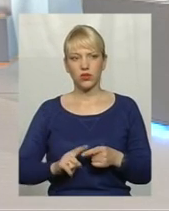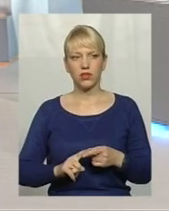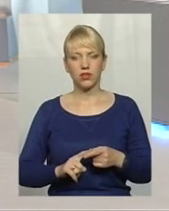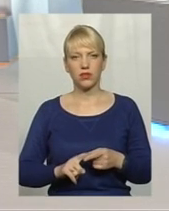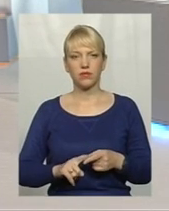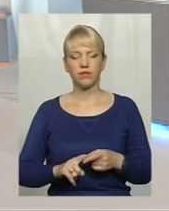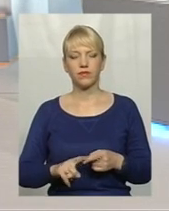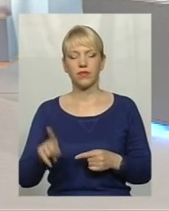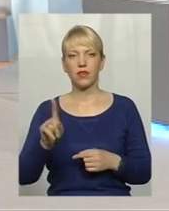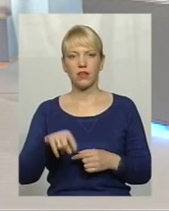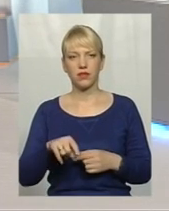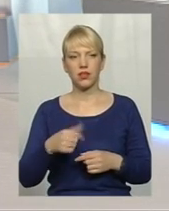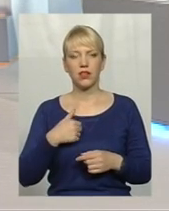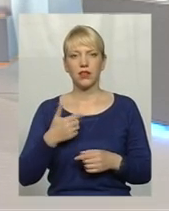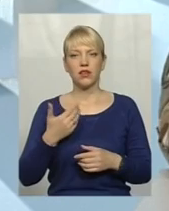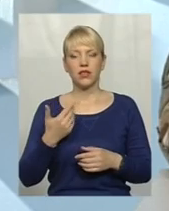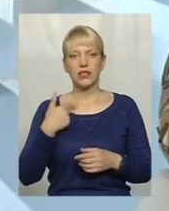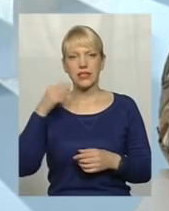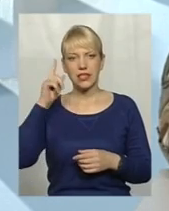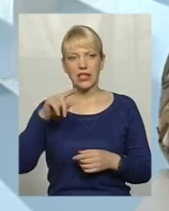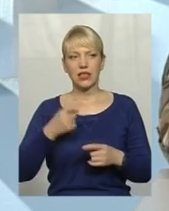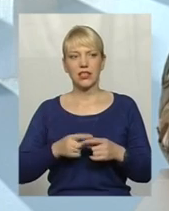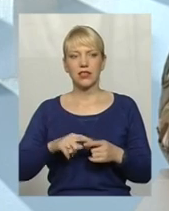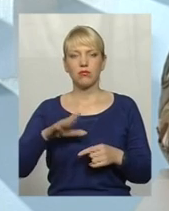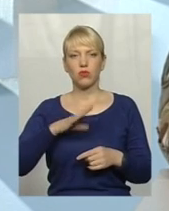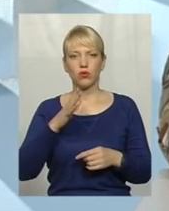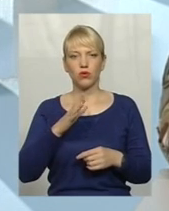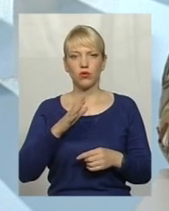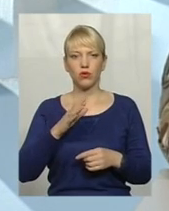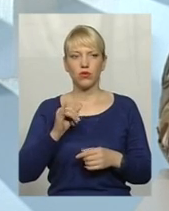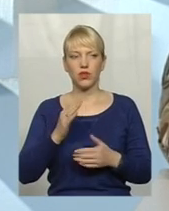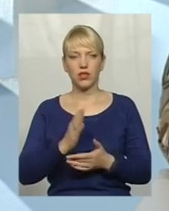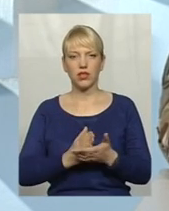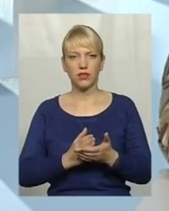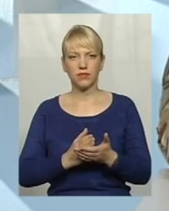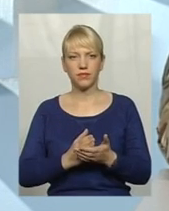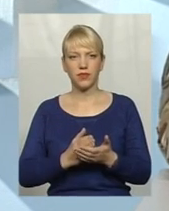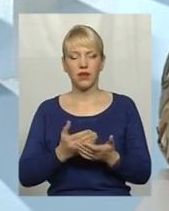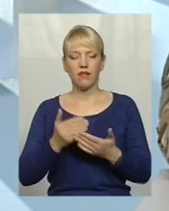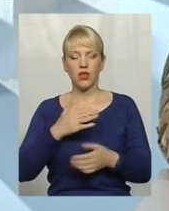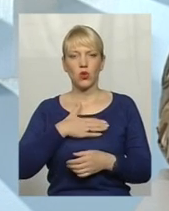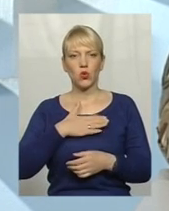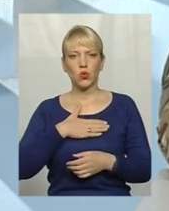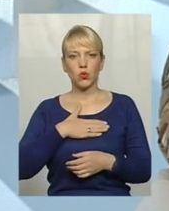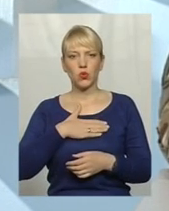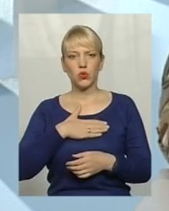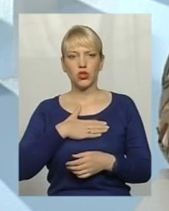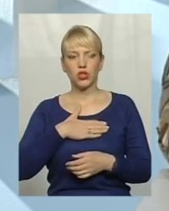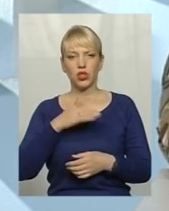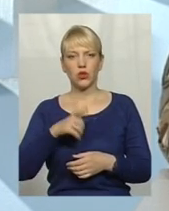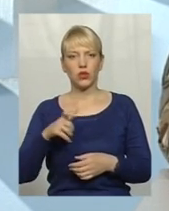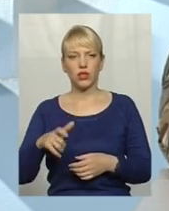це даже, знаєте, це був, навірно, є, це, навірно, від душі йде, від людей